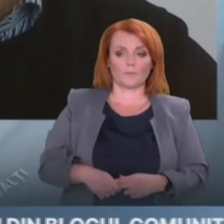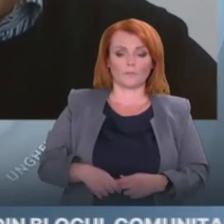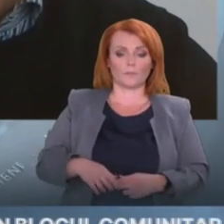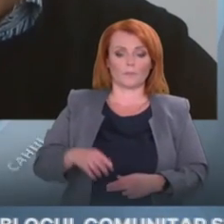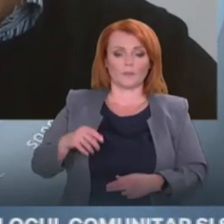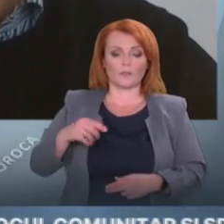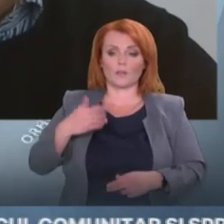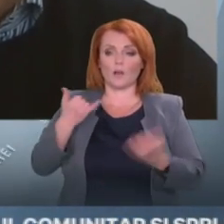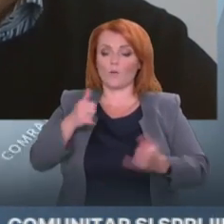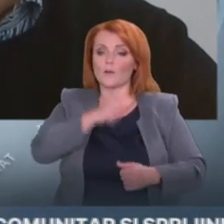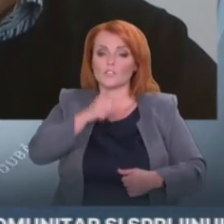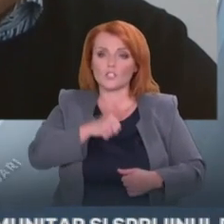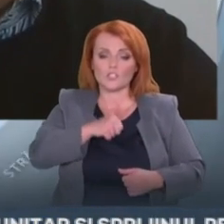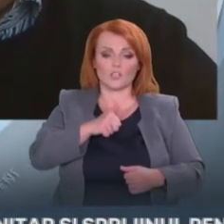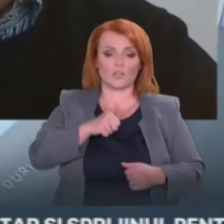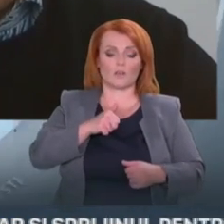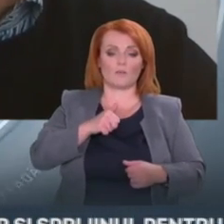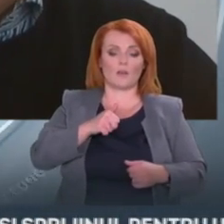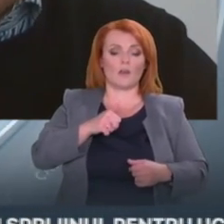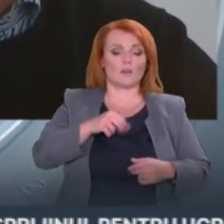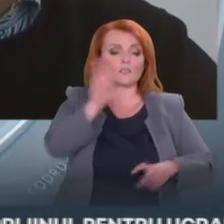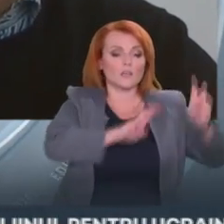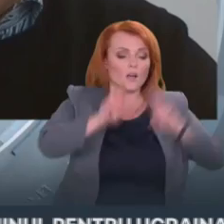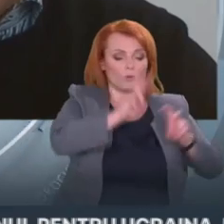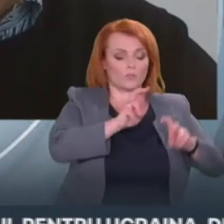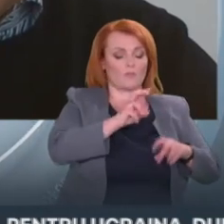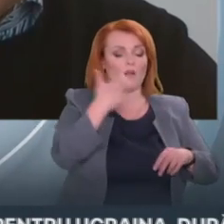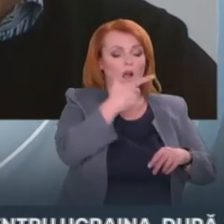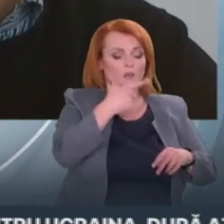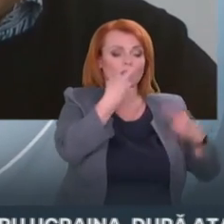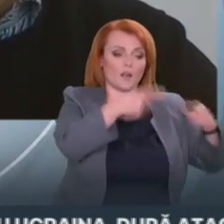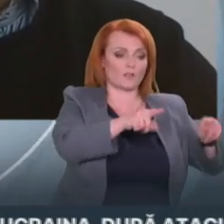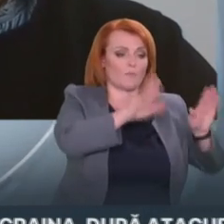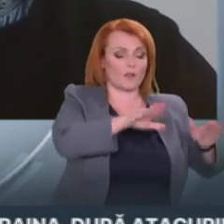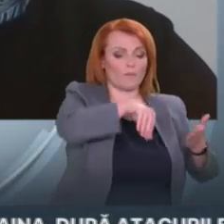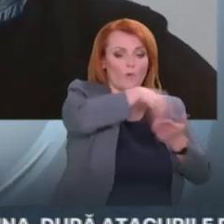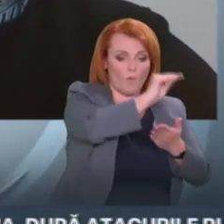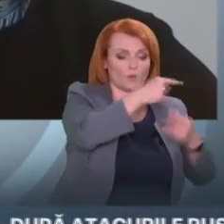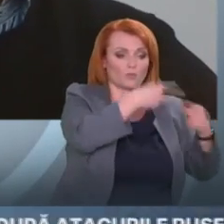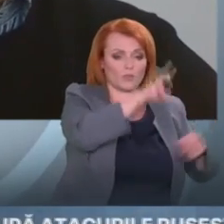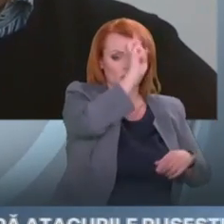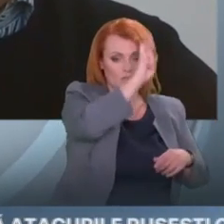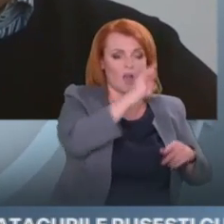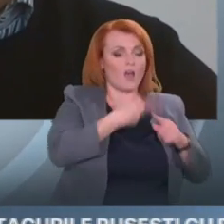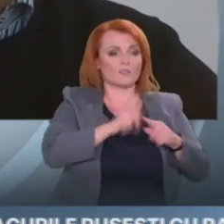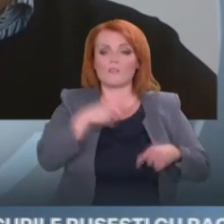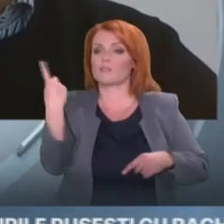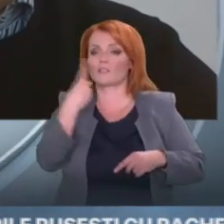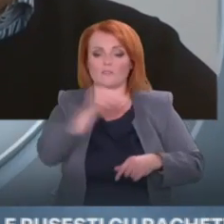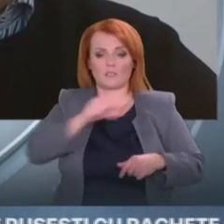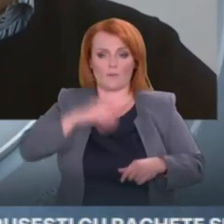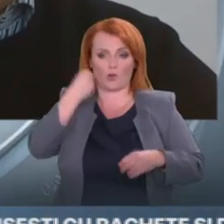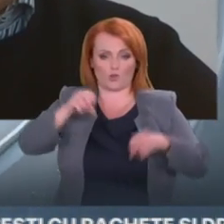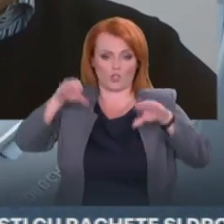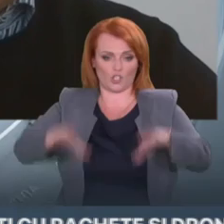încercăm să realizăm importul gazelor naturale din alte surse. Asta e unica posibilitate pe care noi le avem și unica direcție corectă de acțiune. Așa este, dar